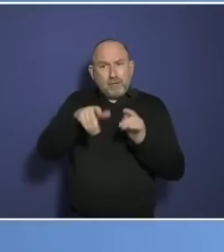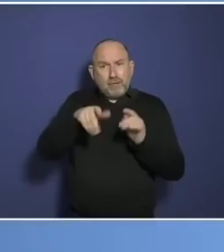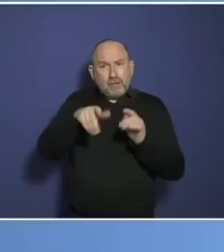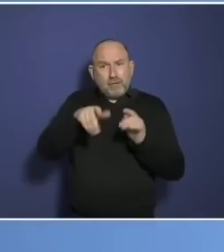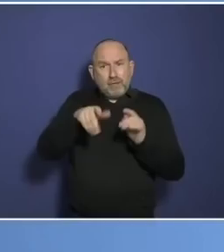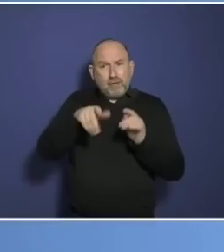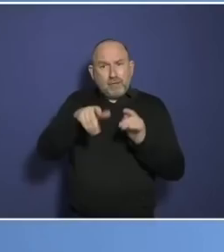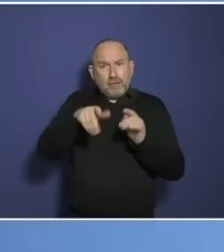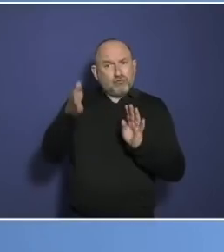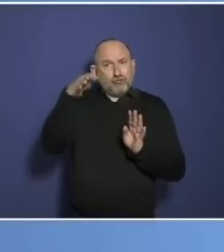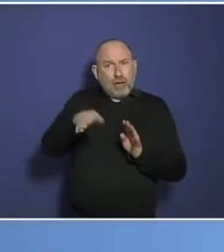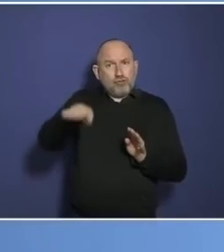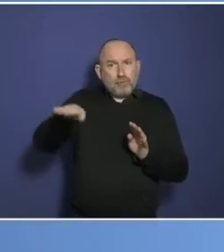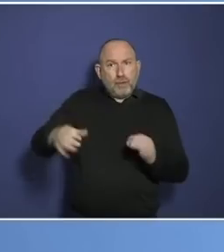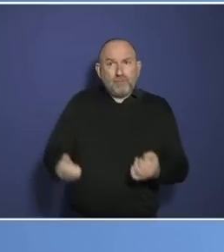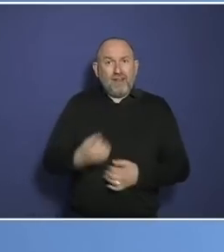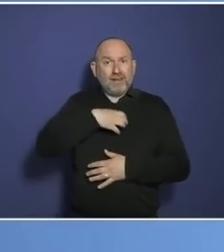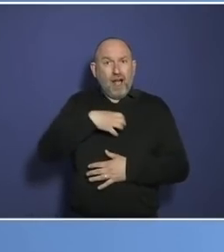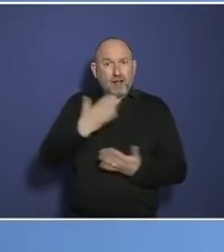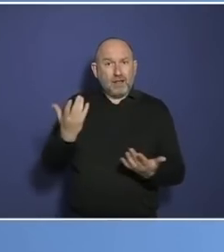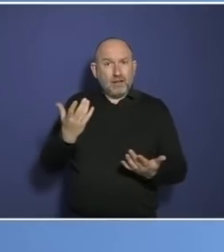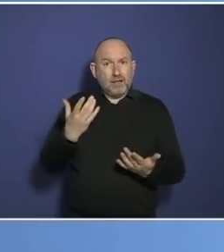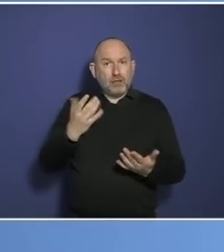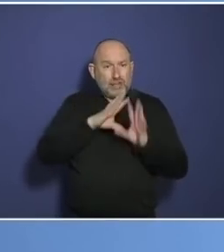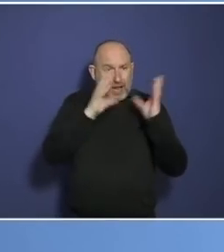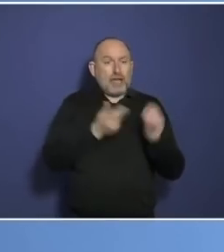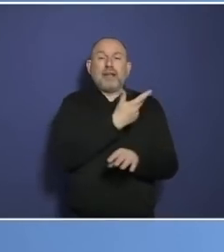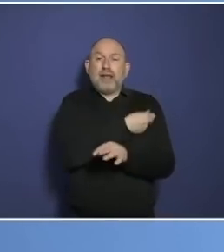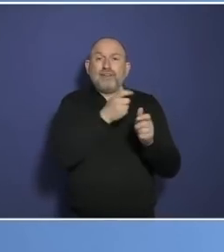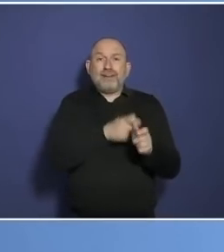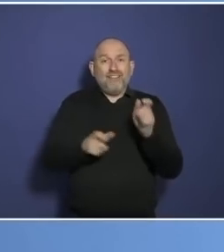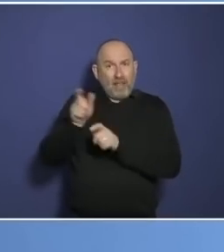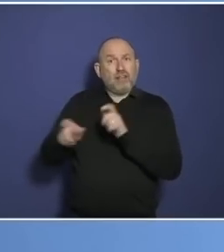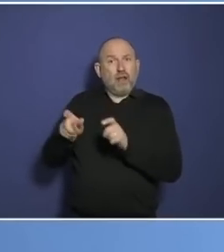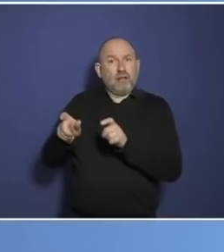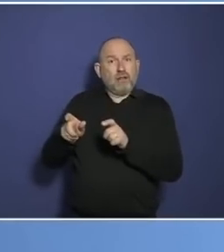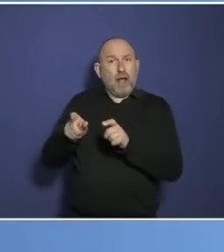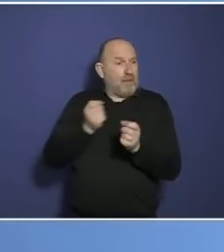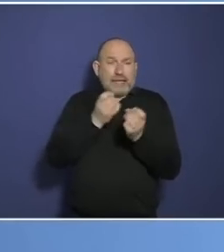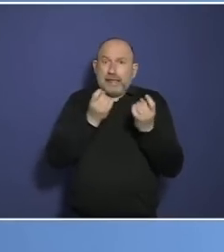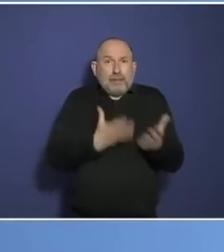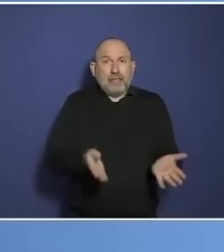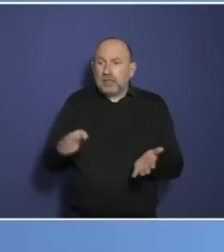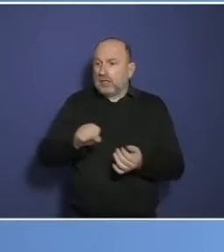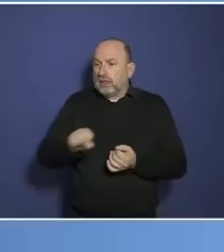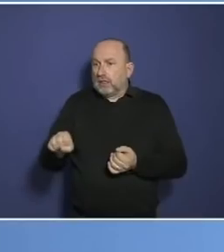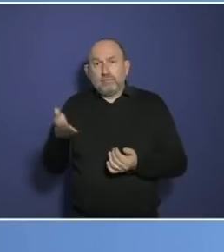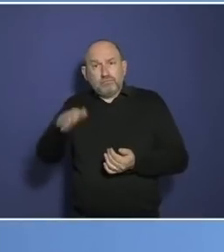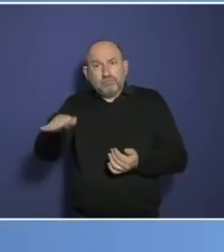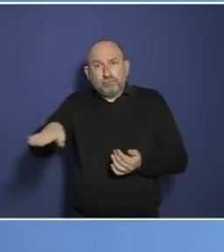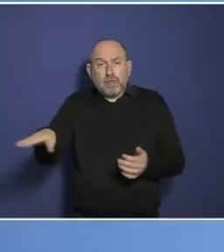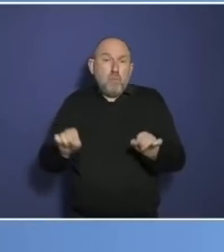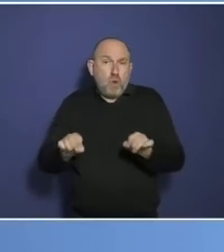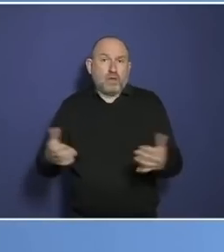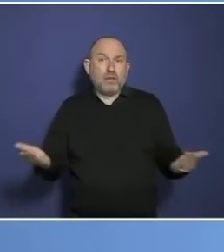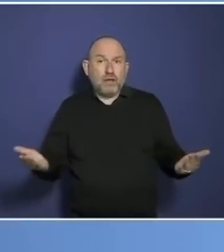Frage, aber nochmal, sie sind im Moment nicht über das normale Maß hinausgehend. Und hier werden Fakten in einer Art